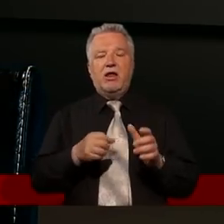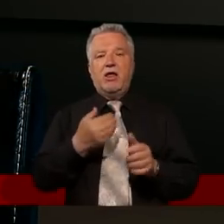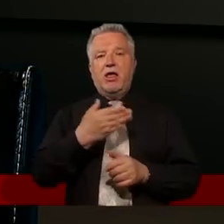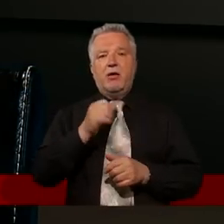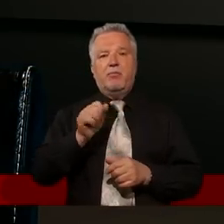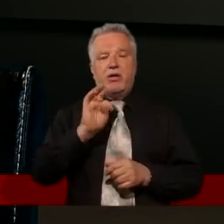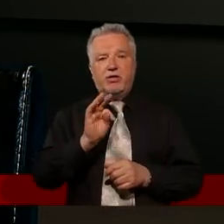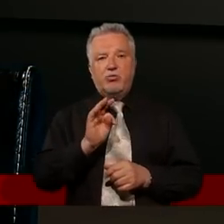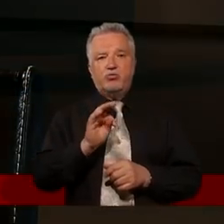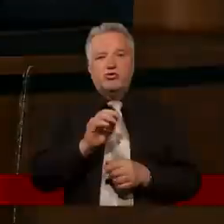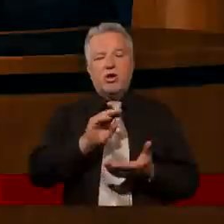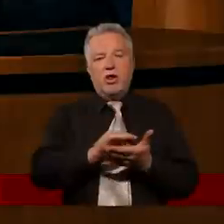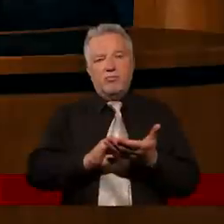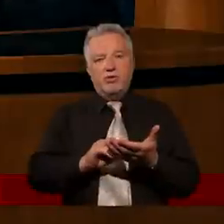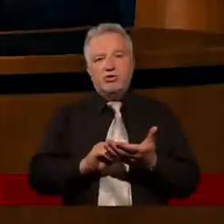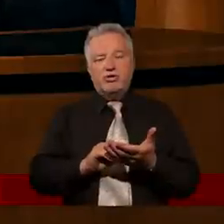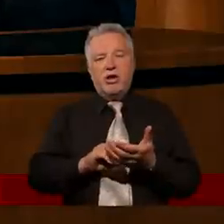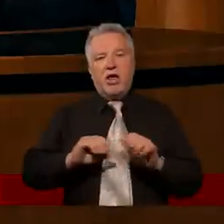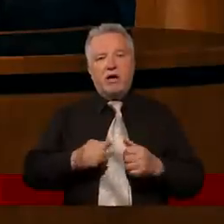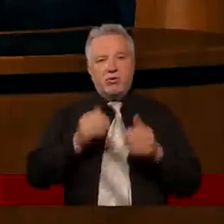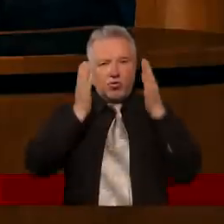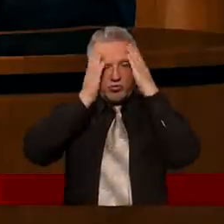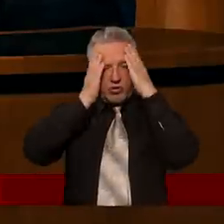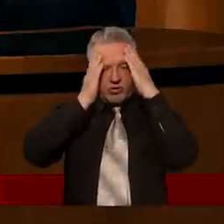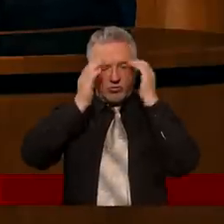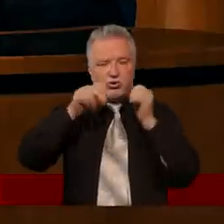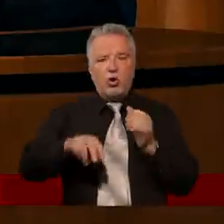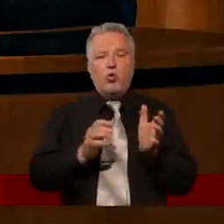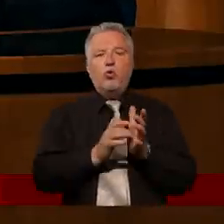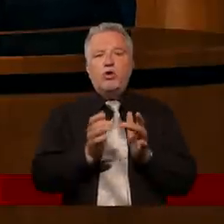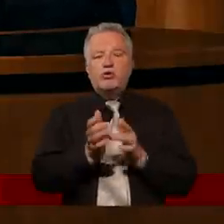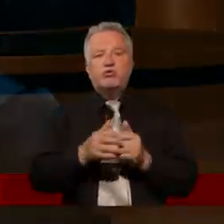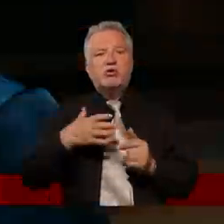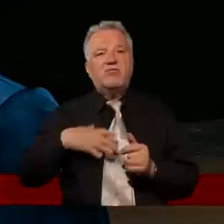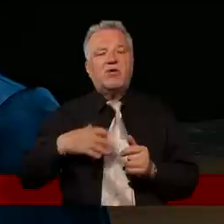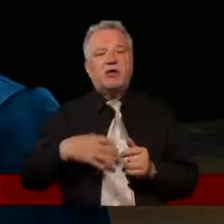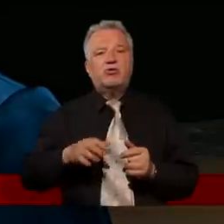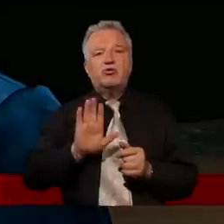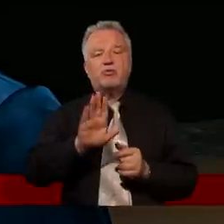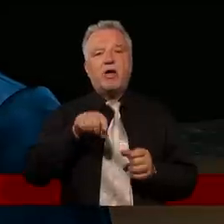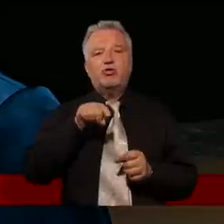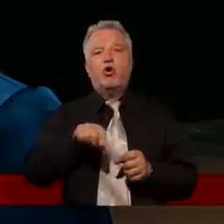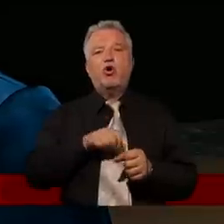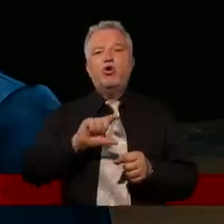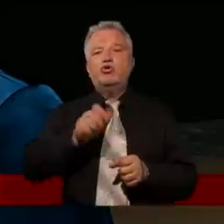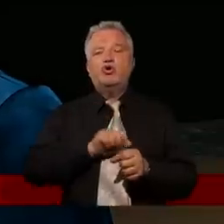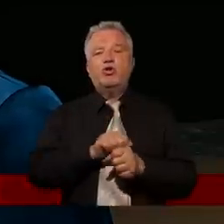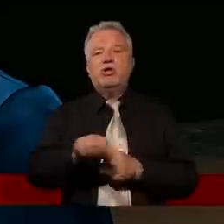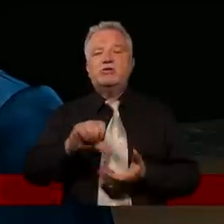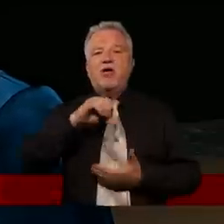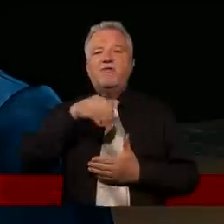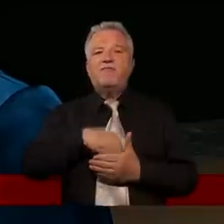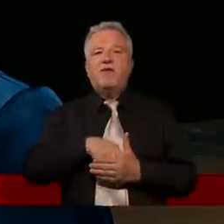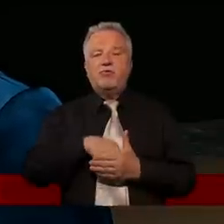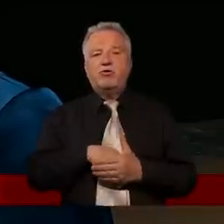pisze o kolejnych... oświadomić, że u Jezusa wartość ma to, co wewnątrz. I nawet to małe